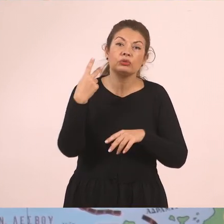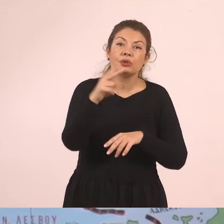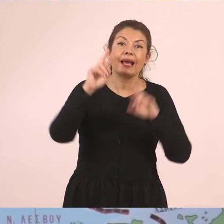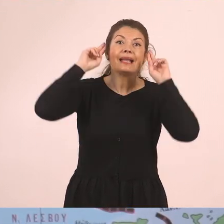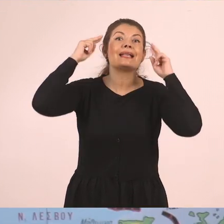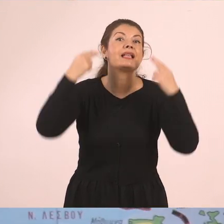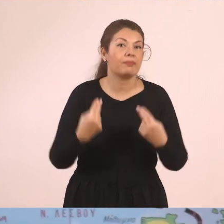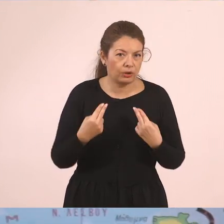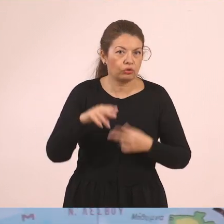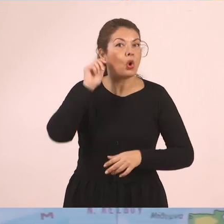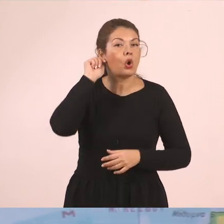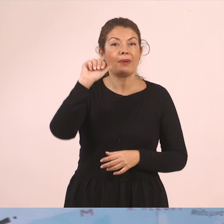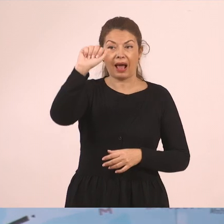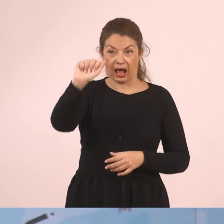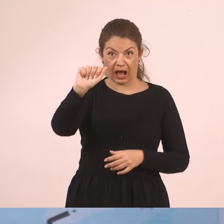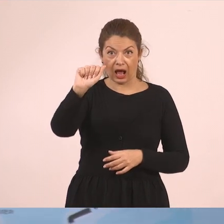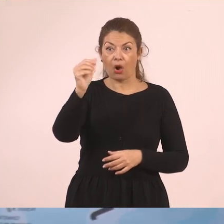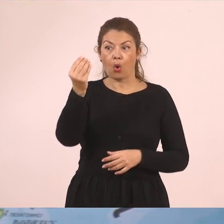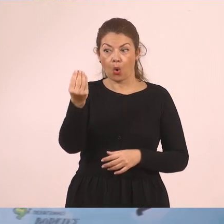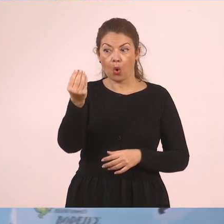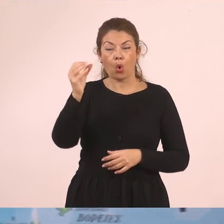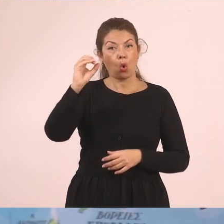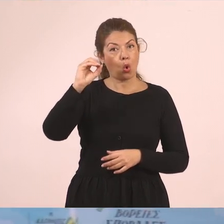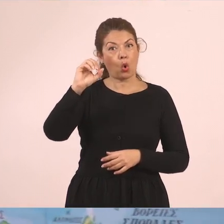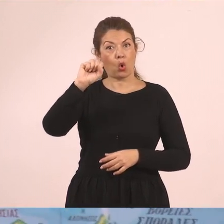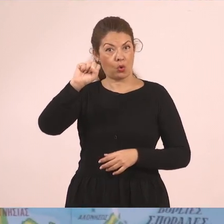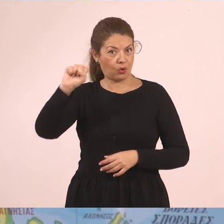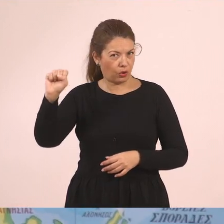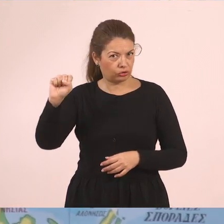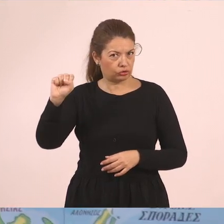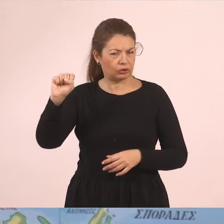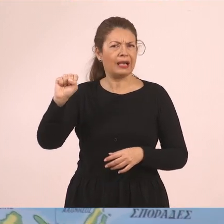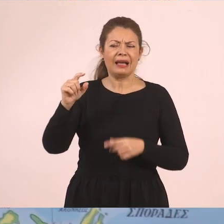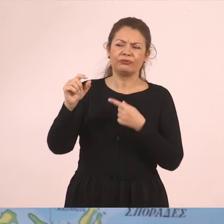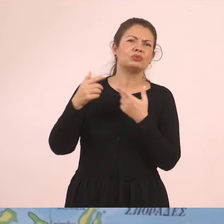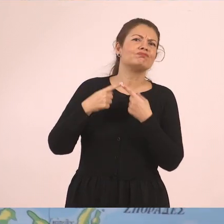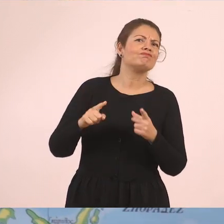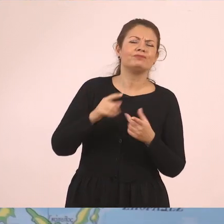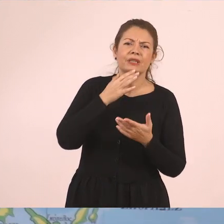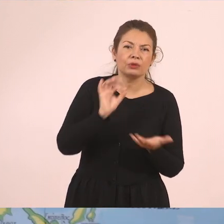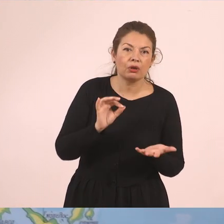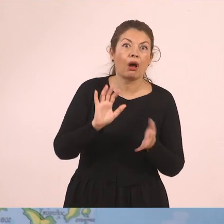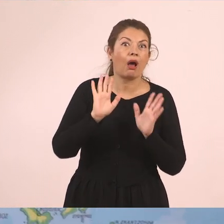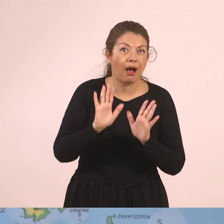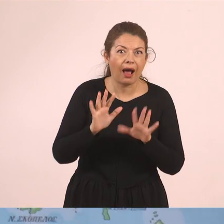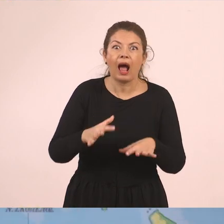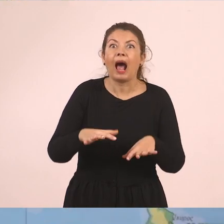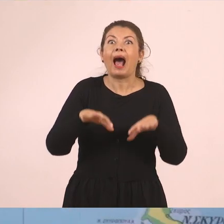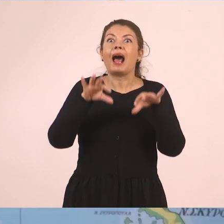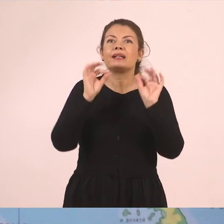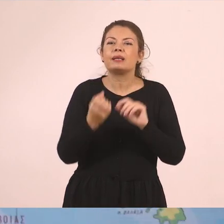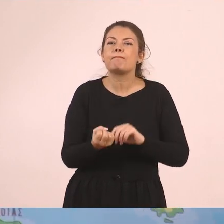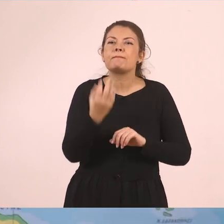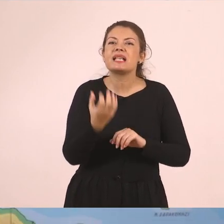τον ποταμό Αό, ο οποίος, παιδιά, κοιτάξτε την ιδιαιτερότητά του. Πηγάζει από την Πίνδο,